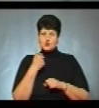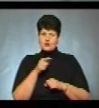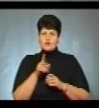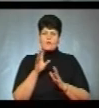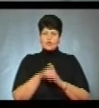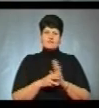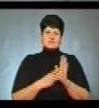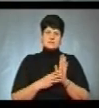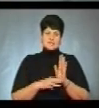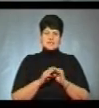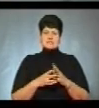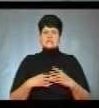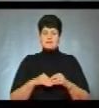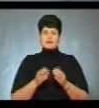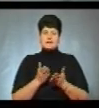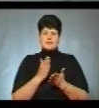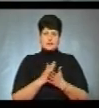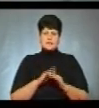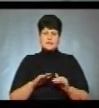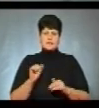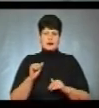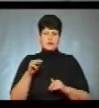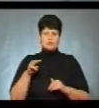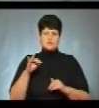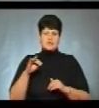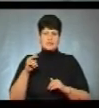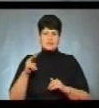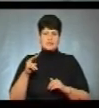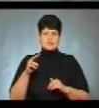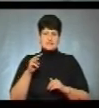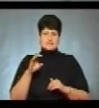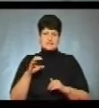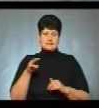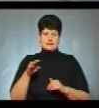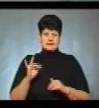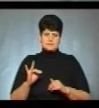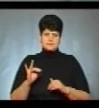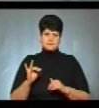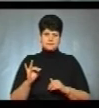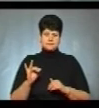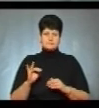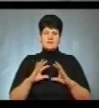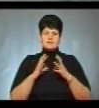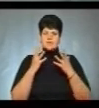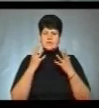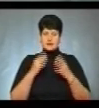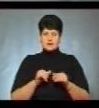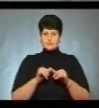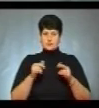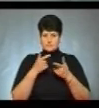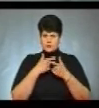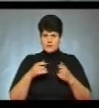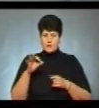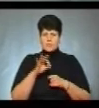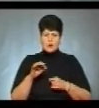80 сімей, у яких виховують дітей з аутизмом, каже керівник організації Світлана Гуцуляк. Всесвітній день розповсюдження інформації